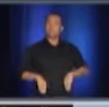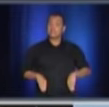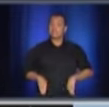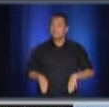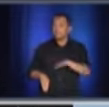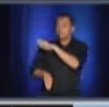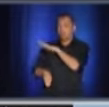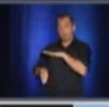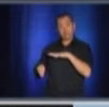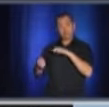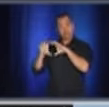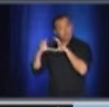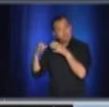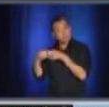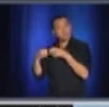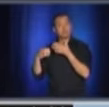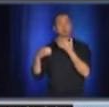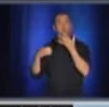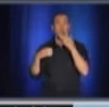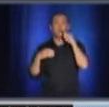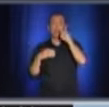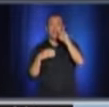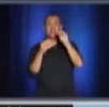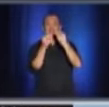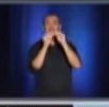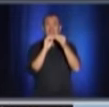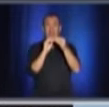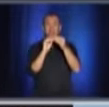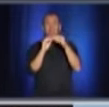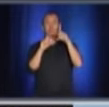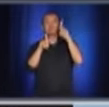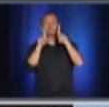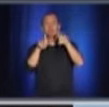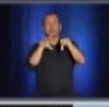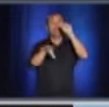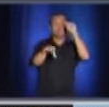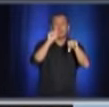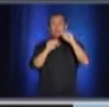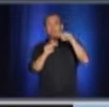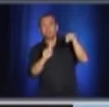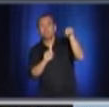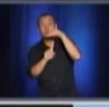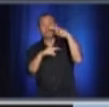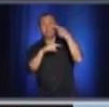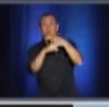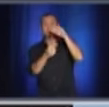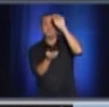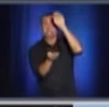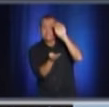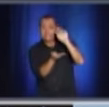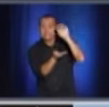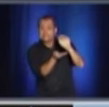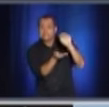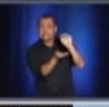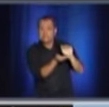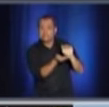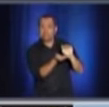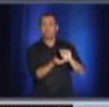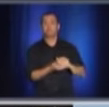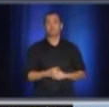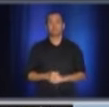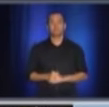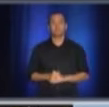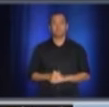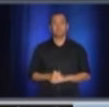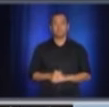c'est d'être capable de baisser ce nombre de cas-là qu'on a par jour, comme on l'a fait au cours des derniers jours. Et ça,